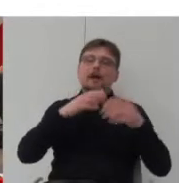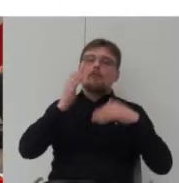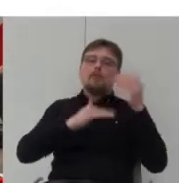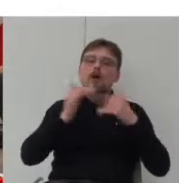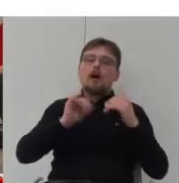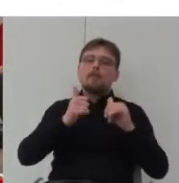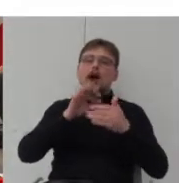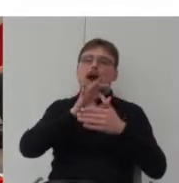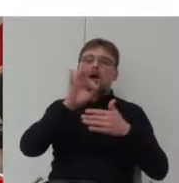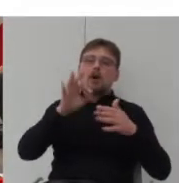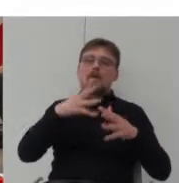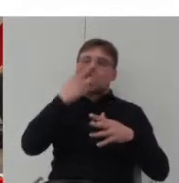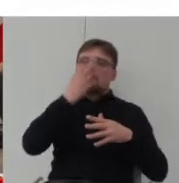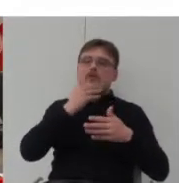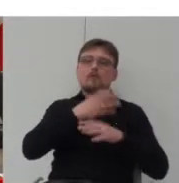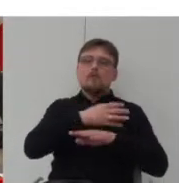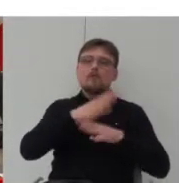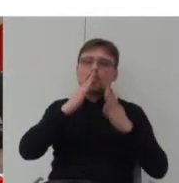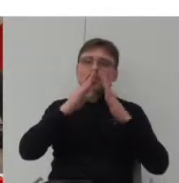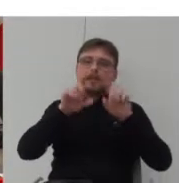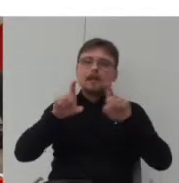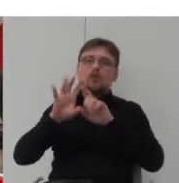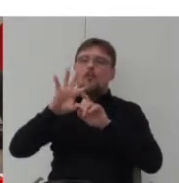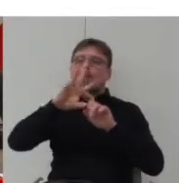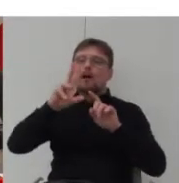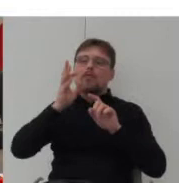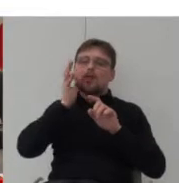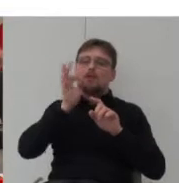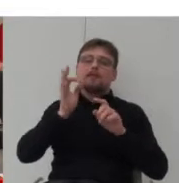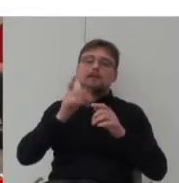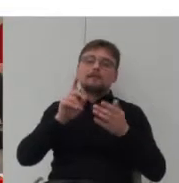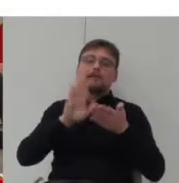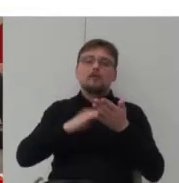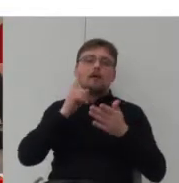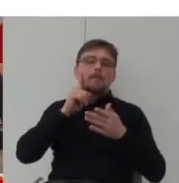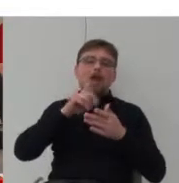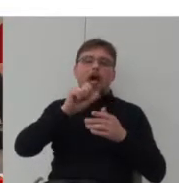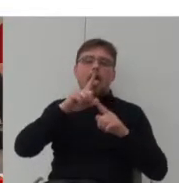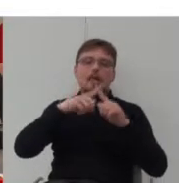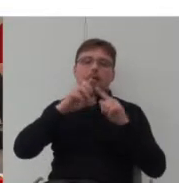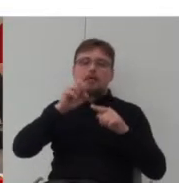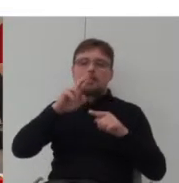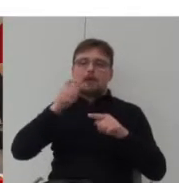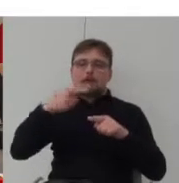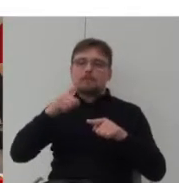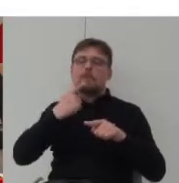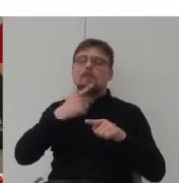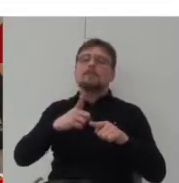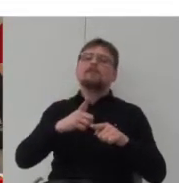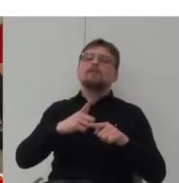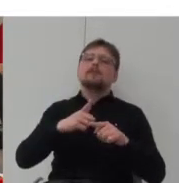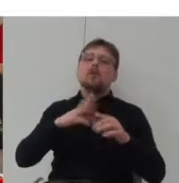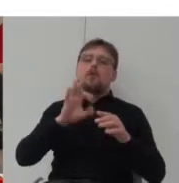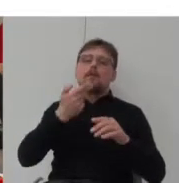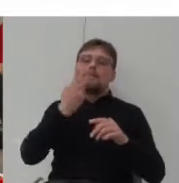architektura była dobra. No i między innymi Christopher Alexander w swojej książce Pattern Language opisuje dwa typy